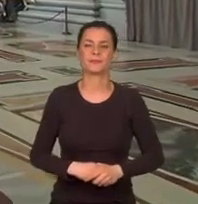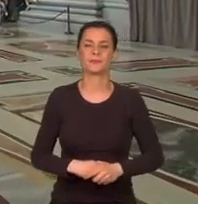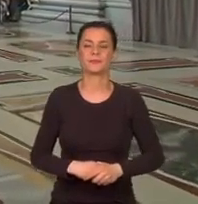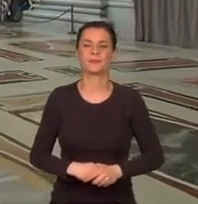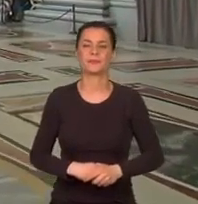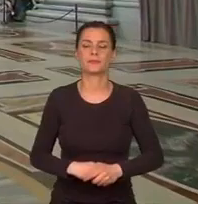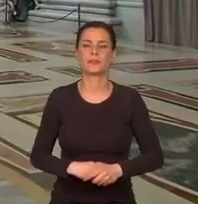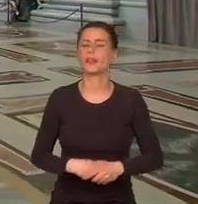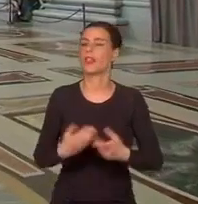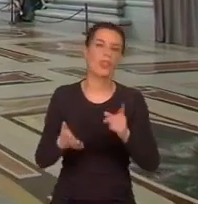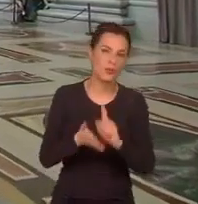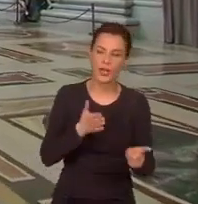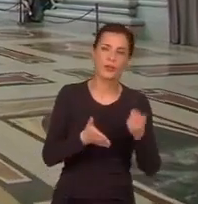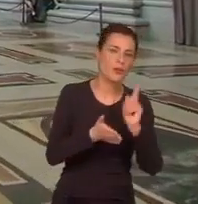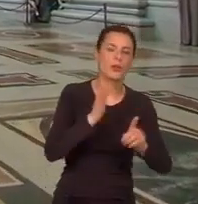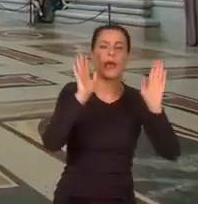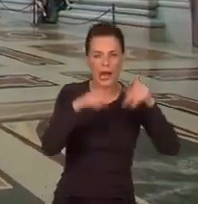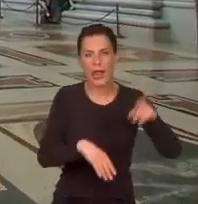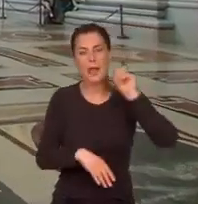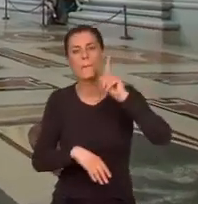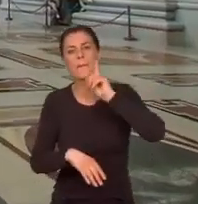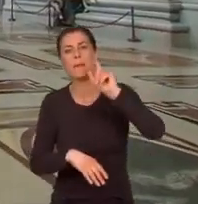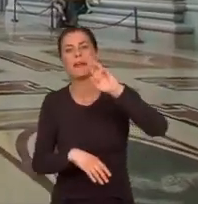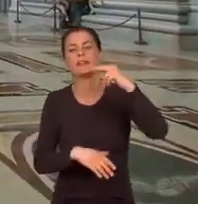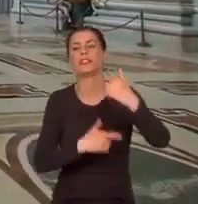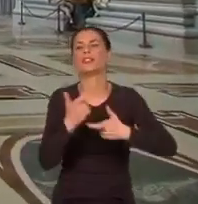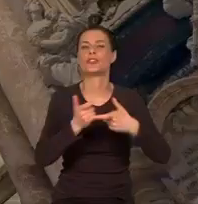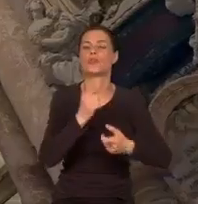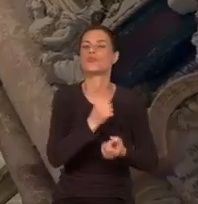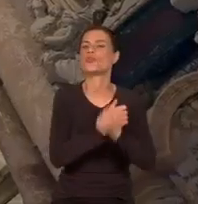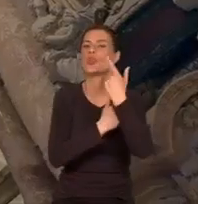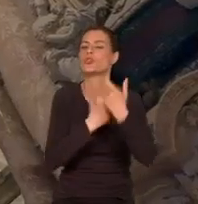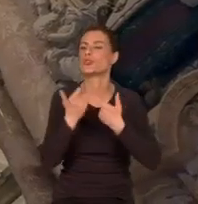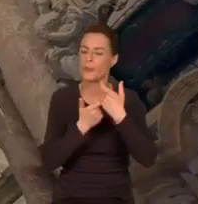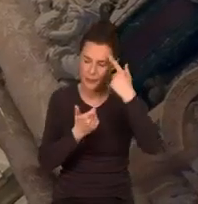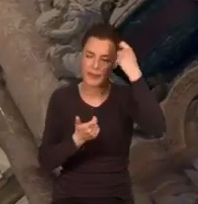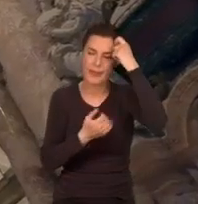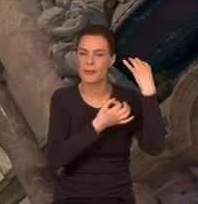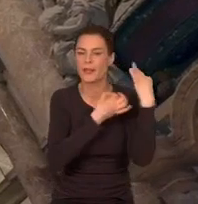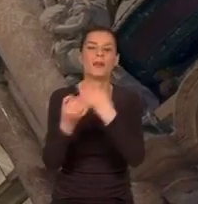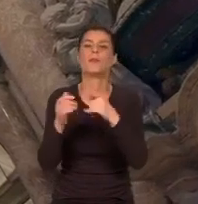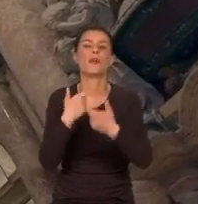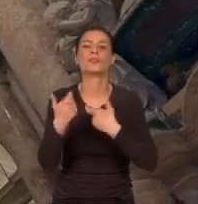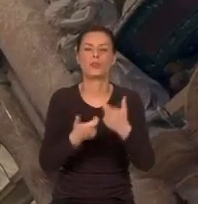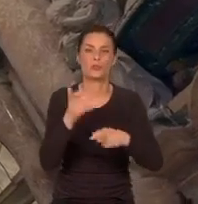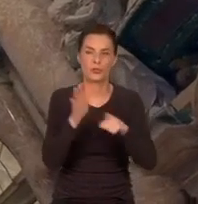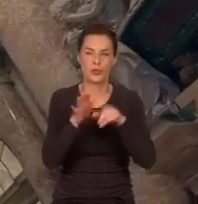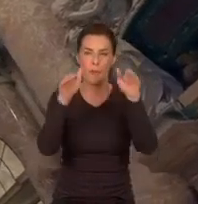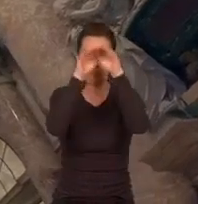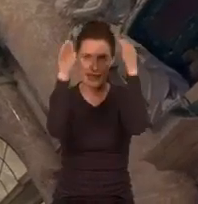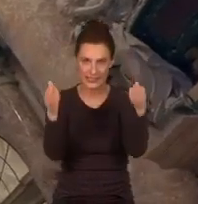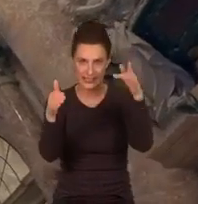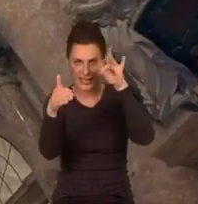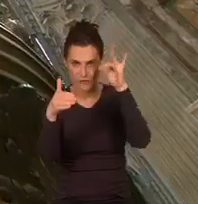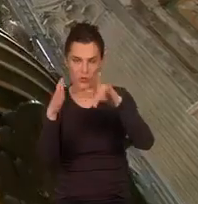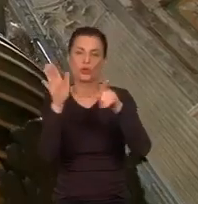Mimo niepowodzenia Bernini zdołał zostawić po sobie wyjątkowy ślad. Rozplanował całość wnętrza bazyliki, od